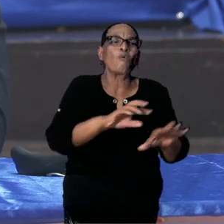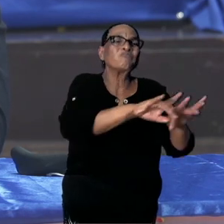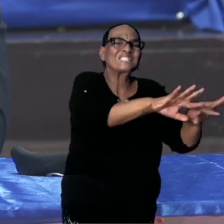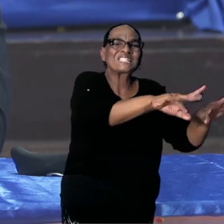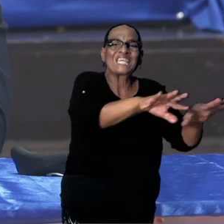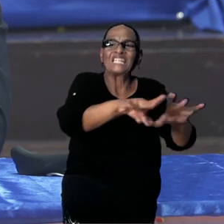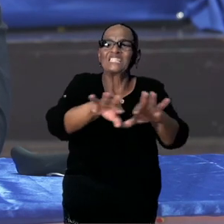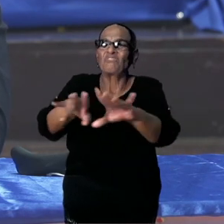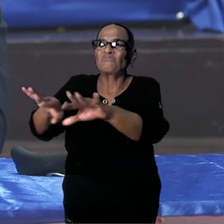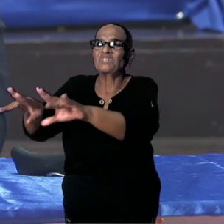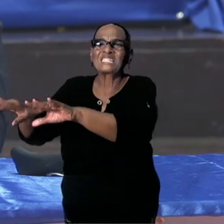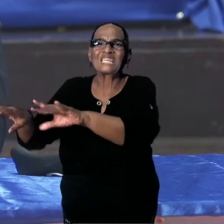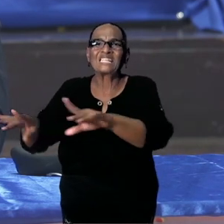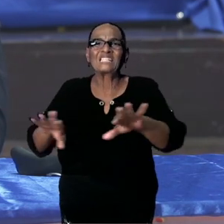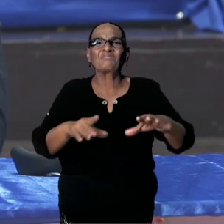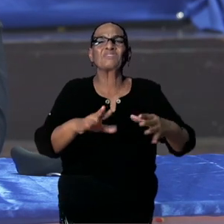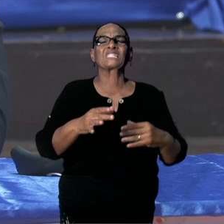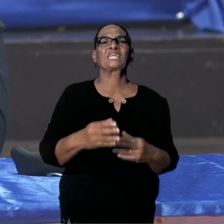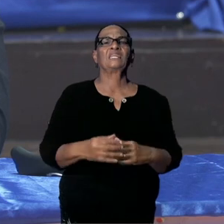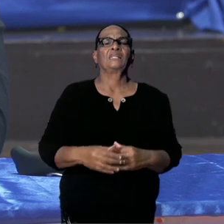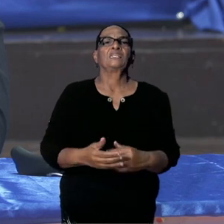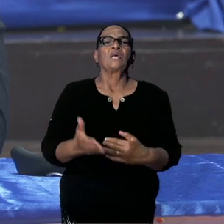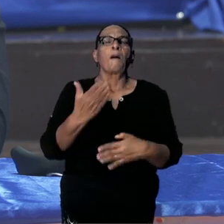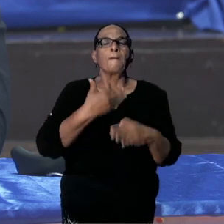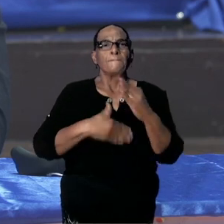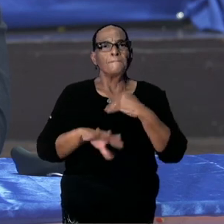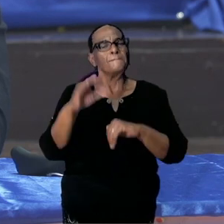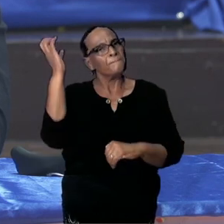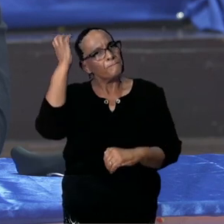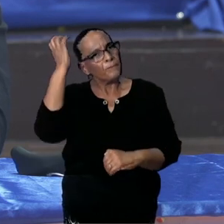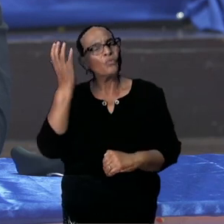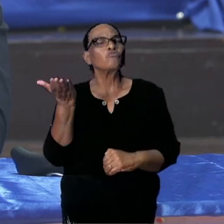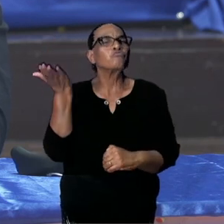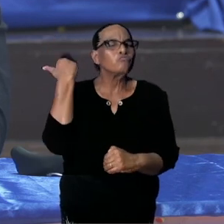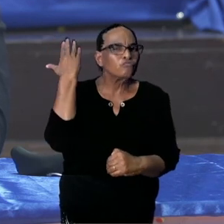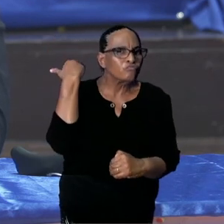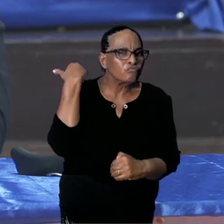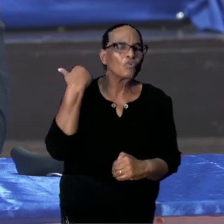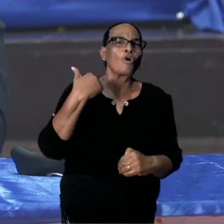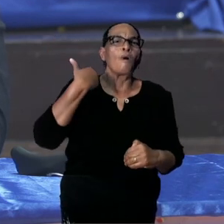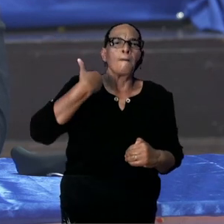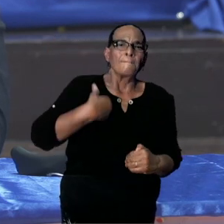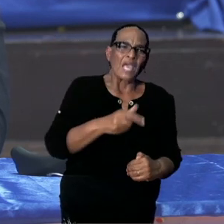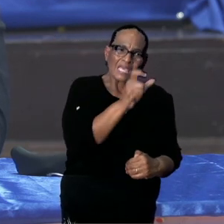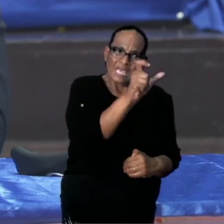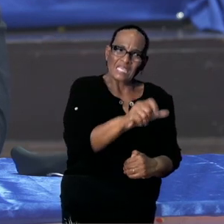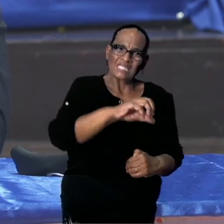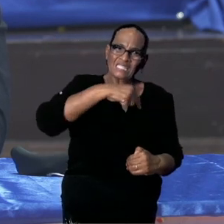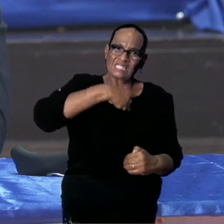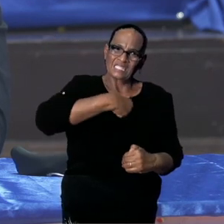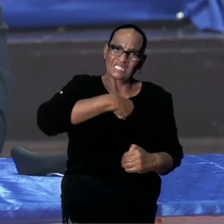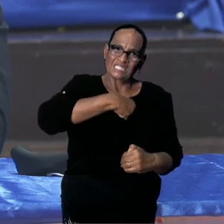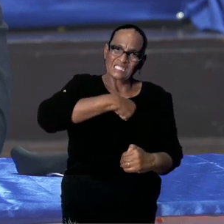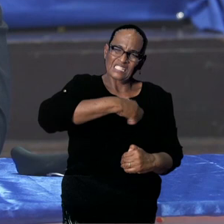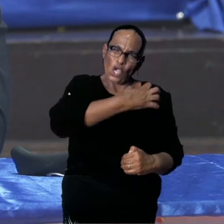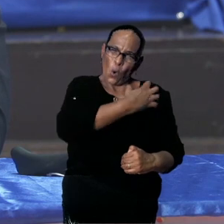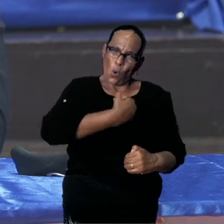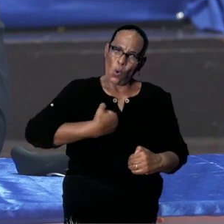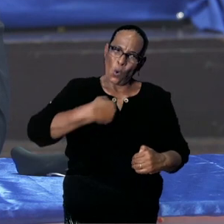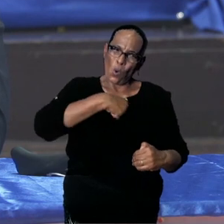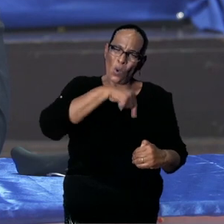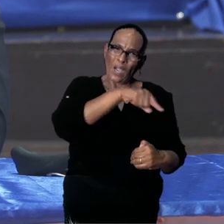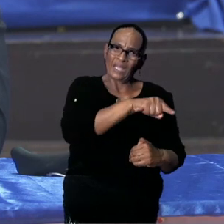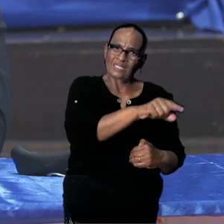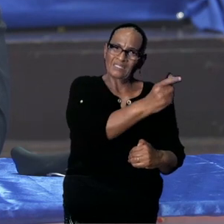verleden. Niet in Surinaam en de wereld. Dat personen met een kwade bedoeling. Gaat u dat na in de